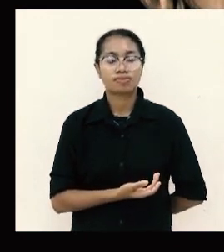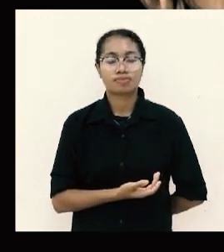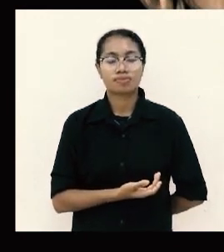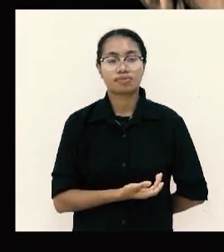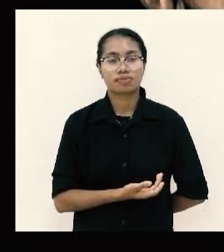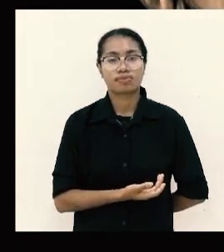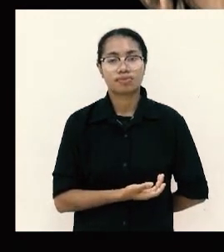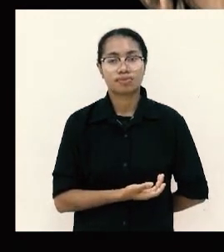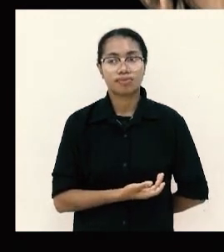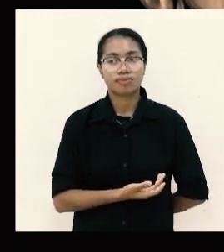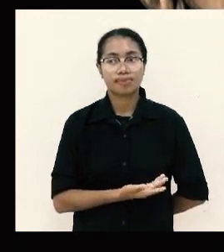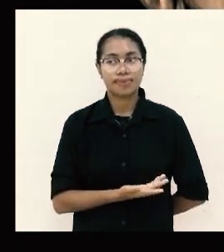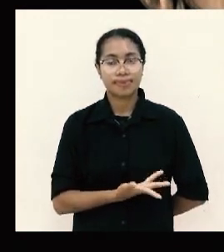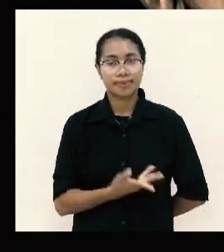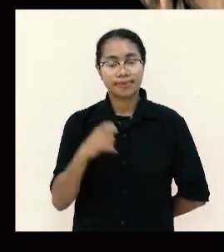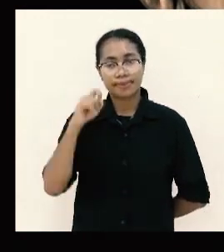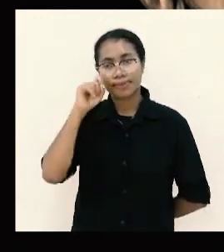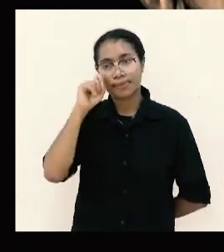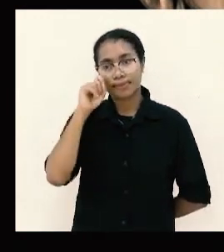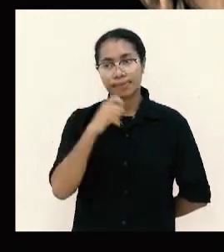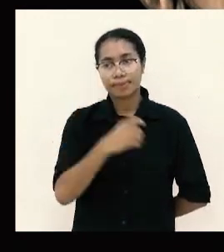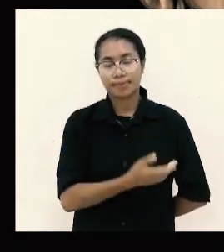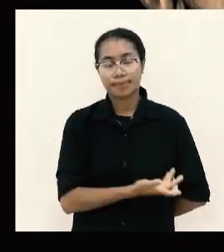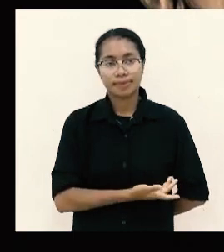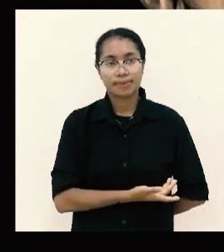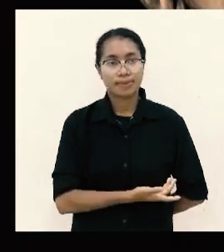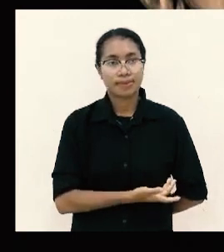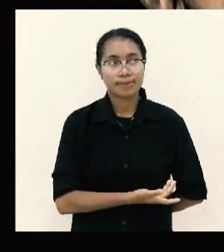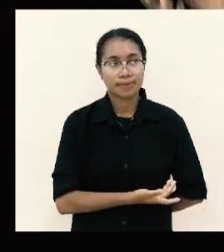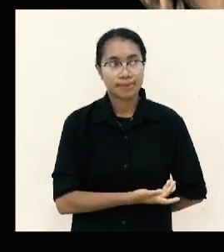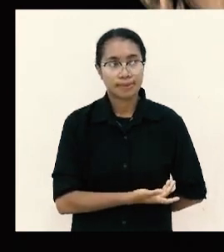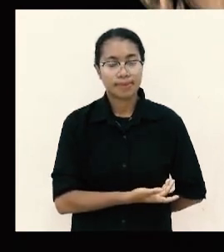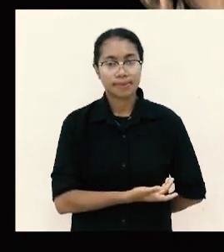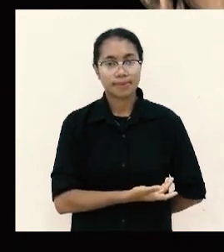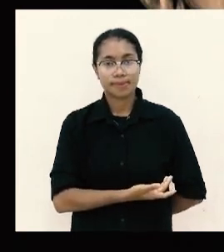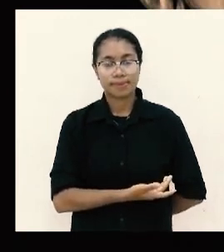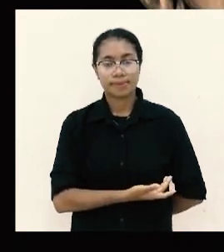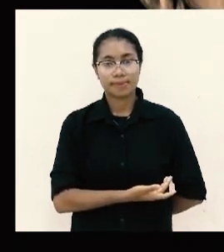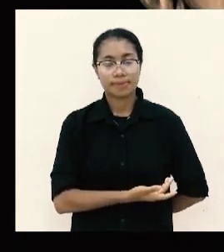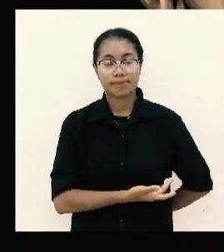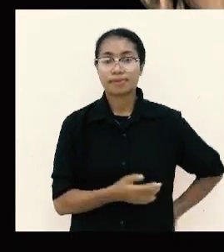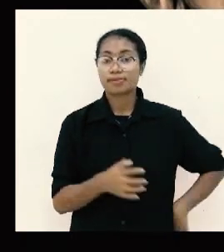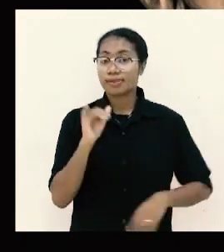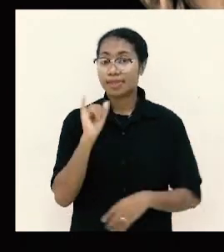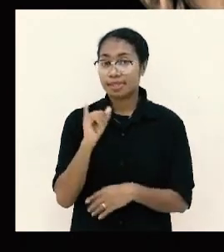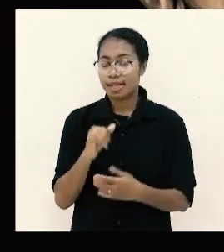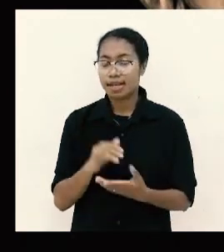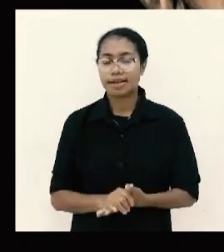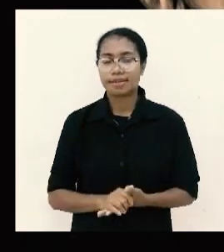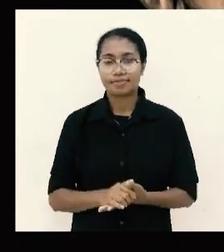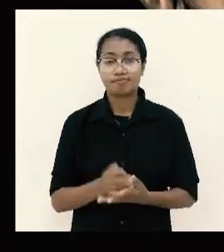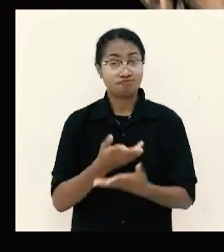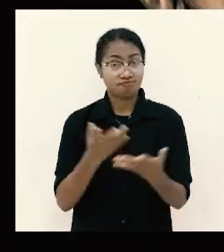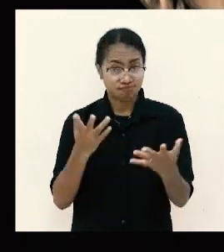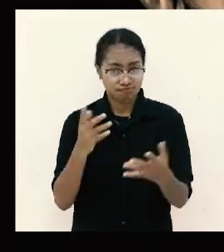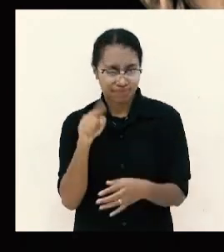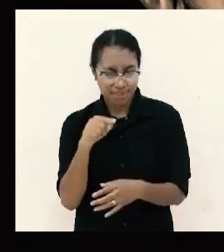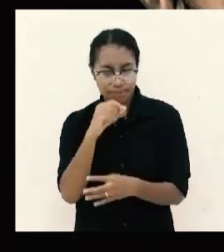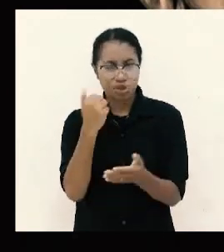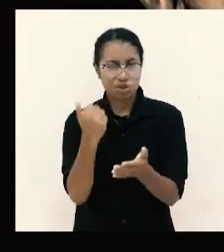maupun dalam hal kekurangan nah saudara sebenarnya